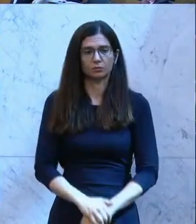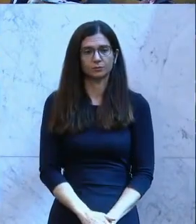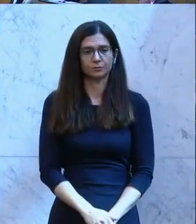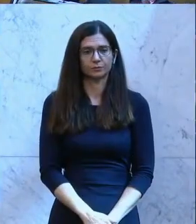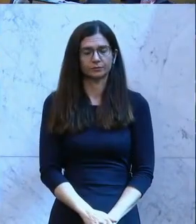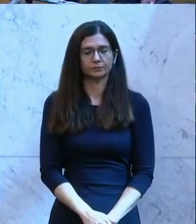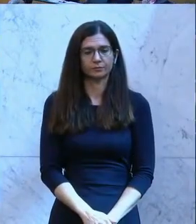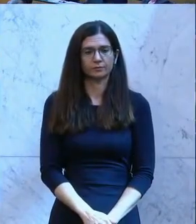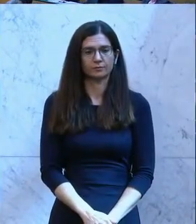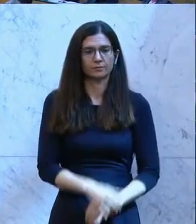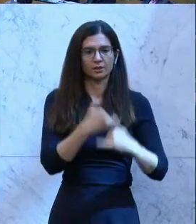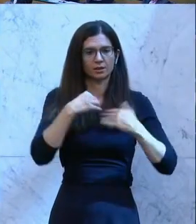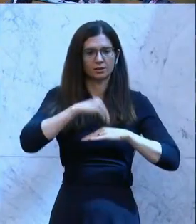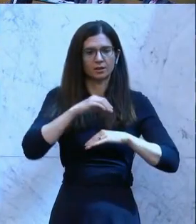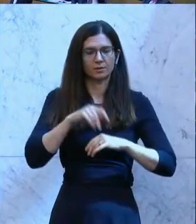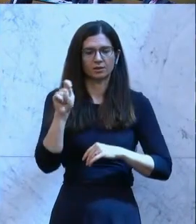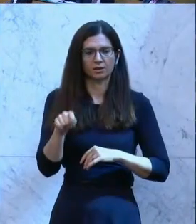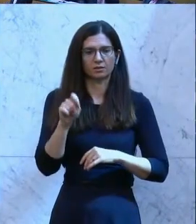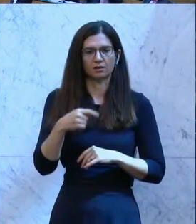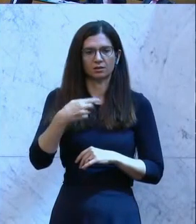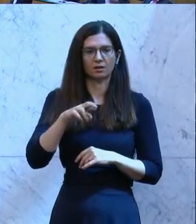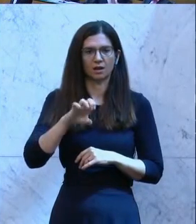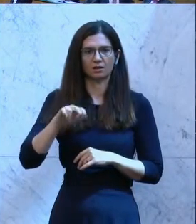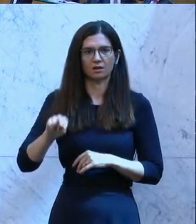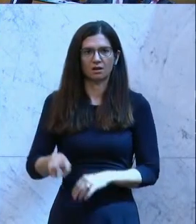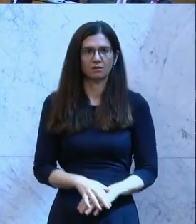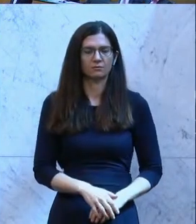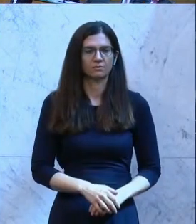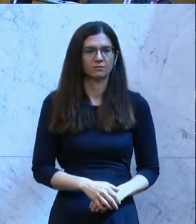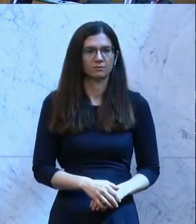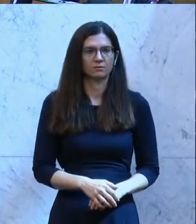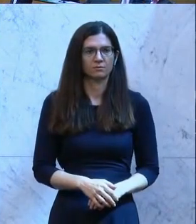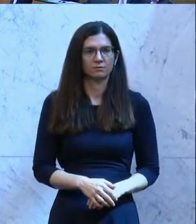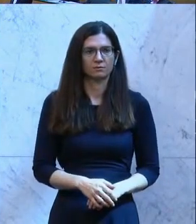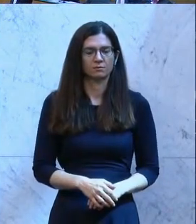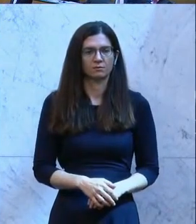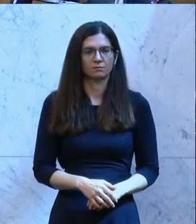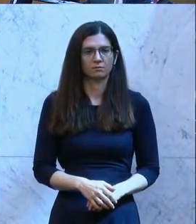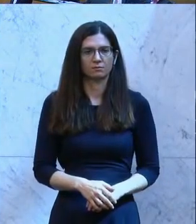Nächster Redner ist Kai Jankreiner, der Budget und Finanzsprecher der SPÖ.